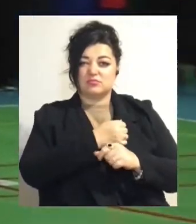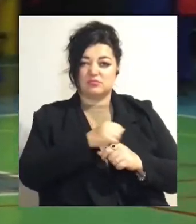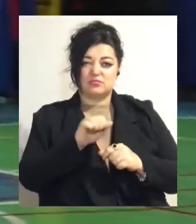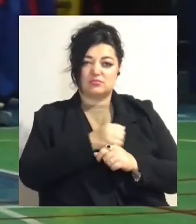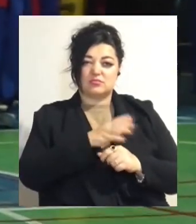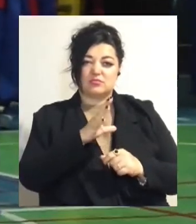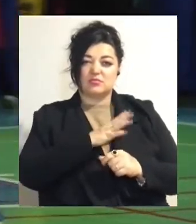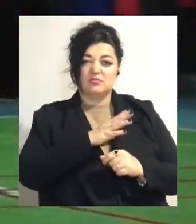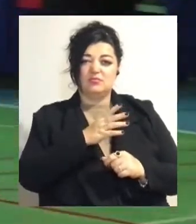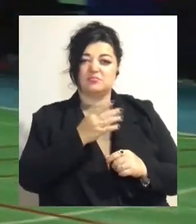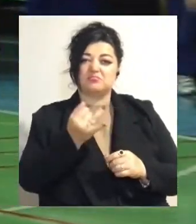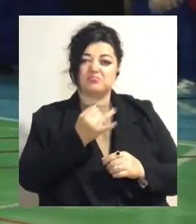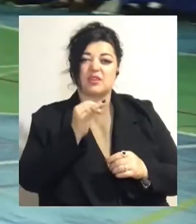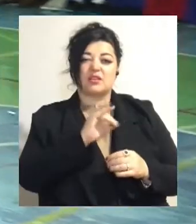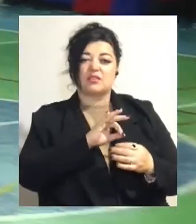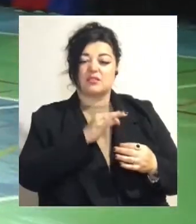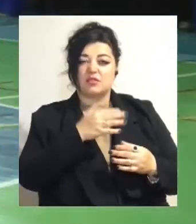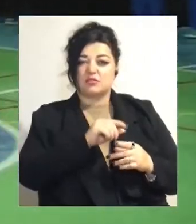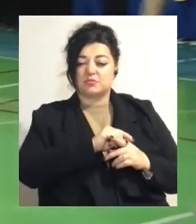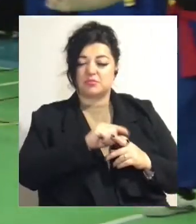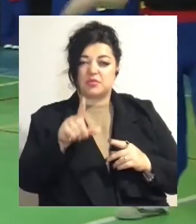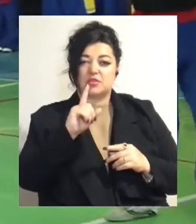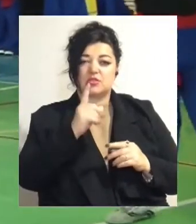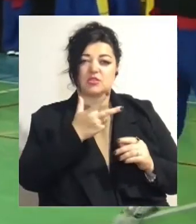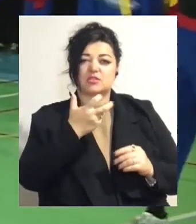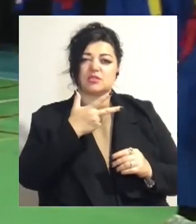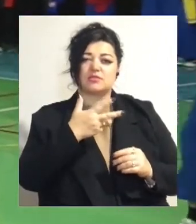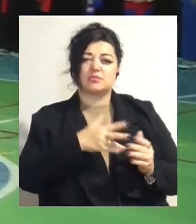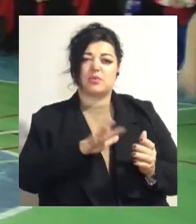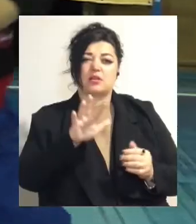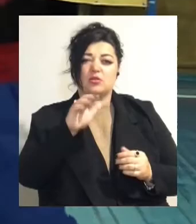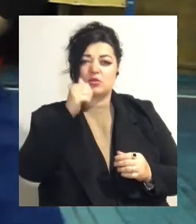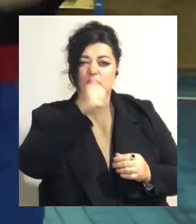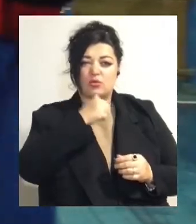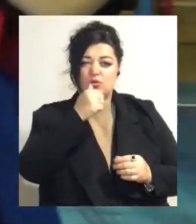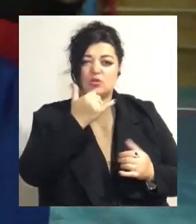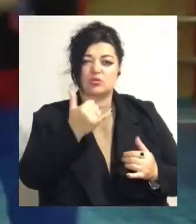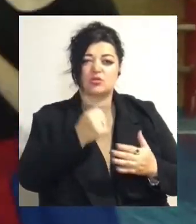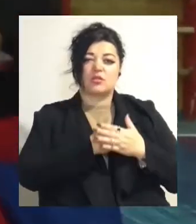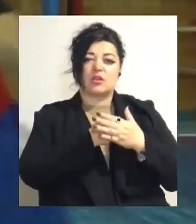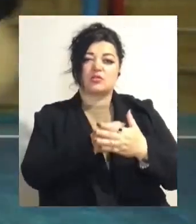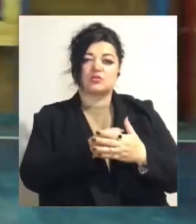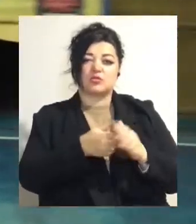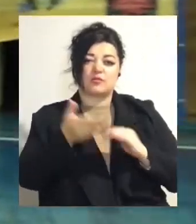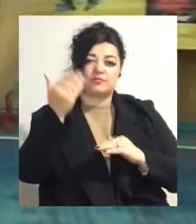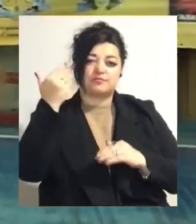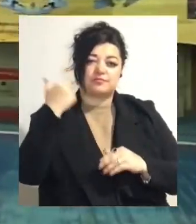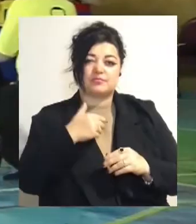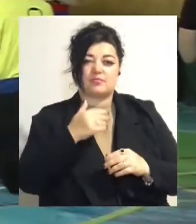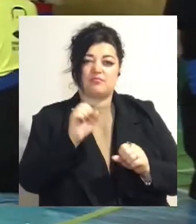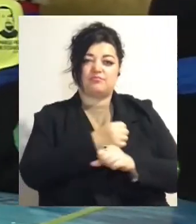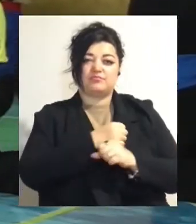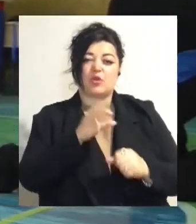почали відтворювати з 1985 року. Сьогодні він розвивається на основі елементів традиційного козацького бою. Олена